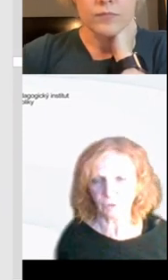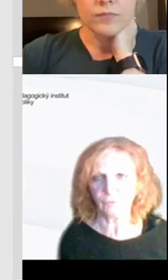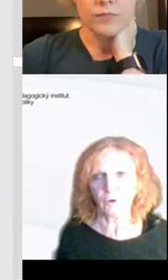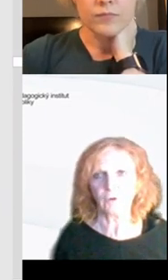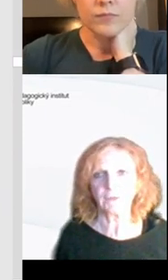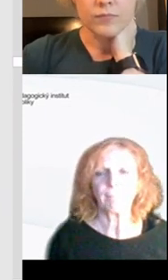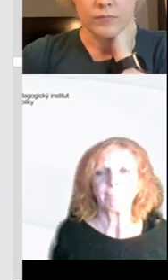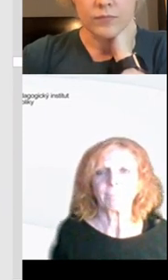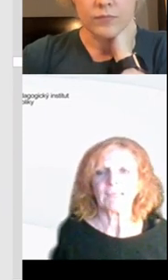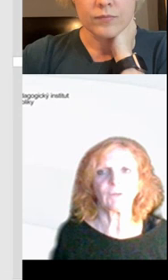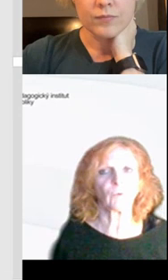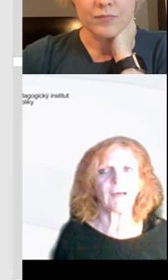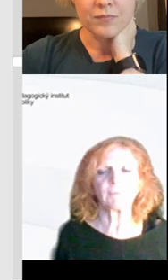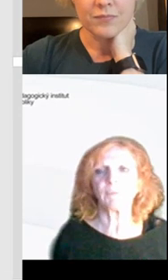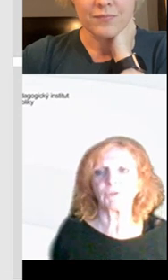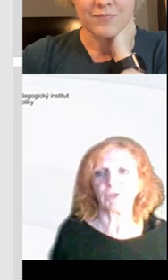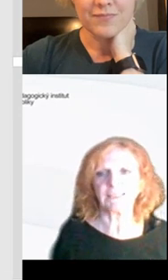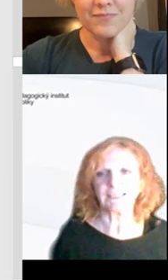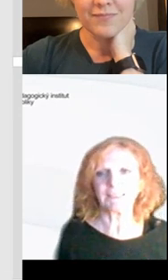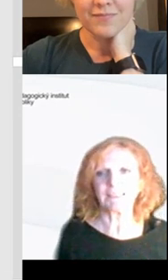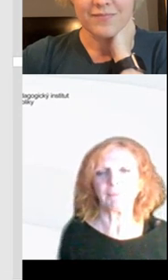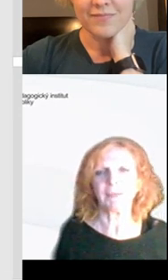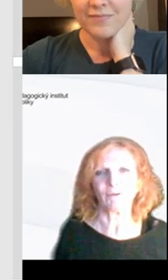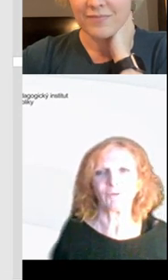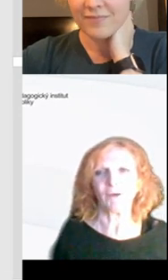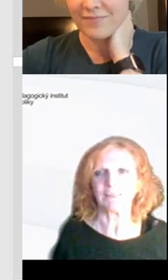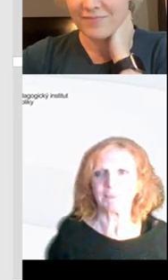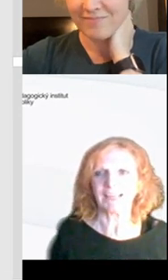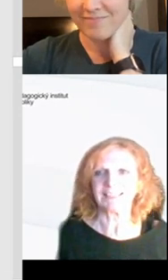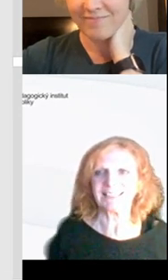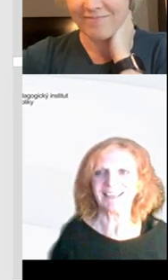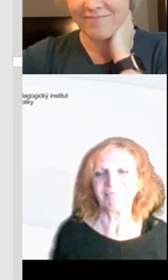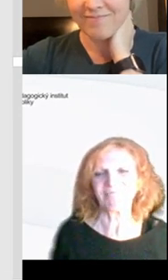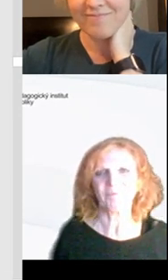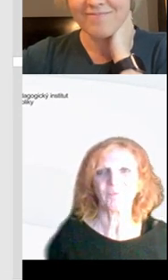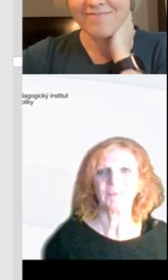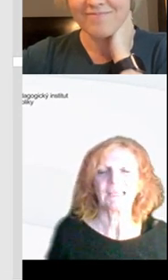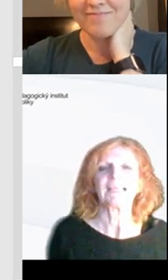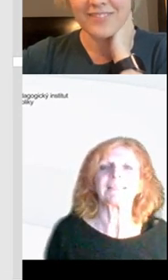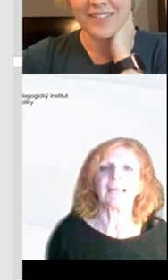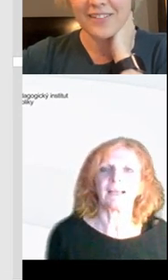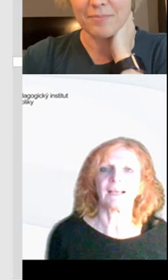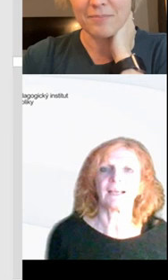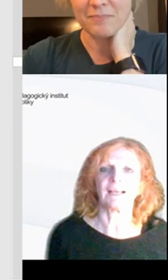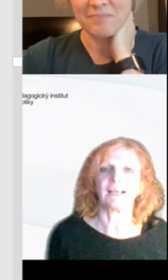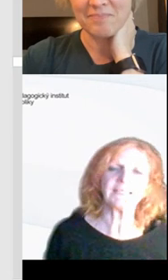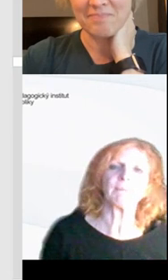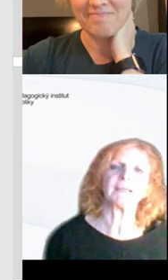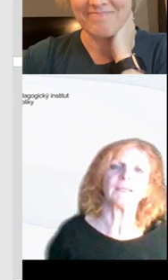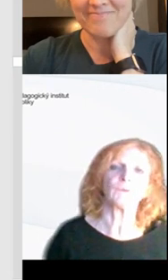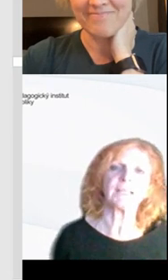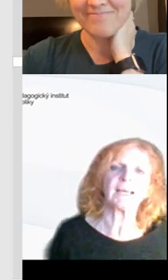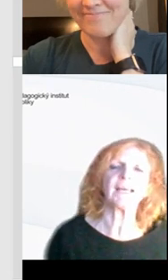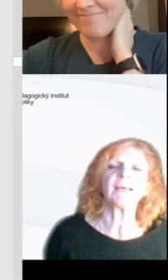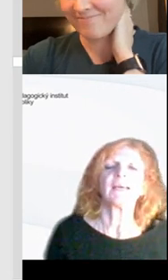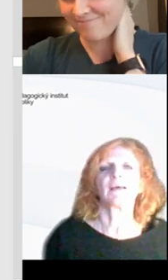mikrofon. Kvilku vám dáme čas, abyste sebrali odvahu a zeptali se. Tak máme dotaz.